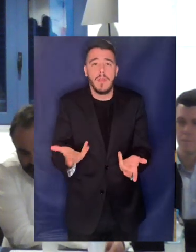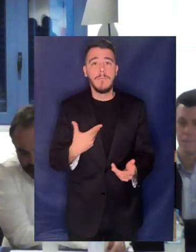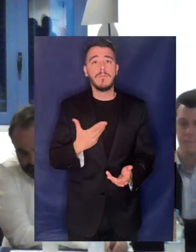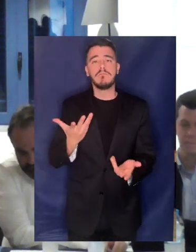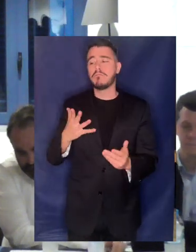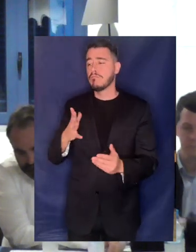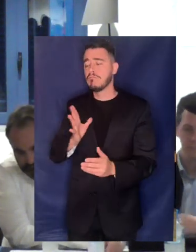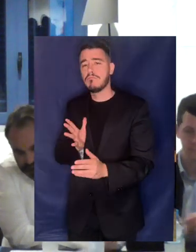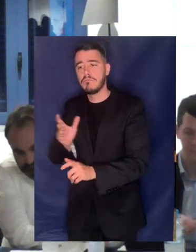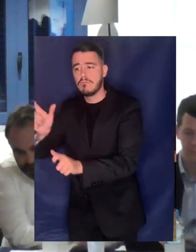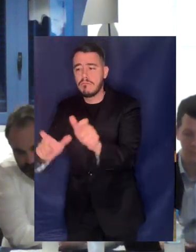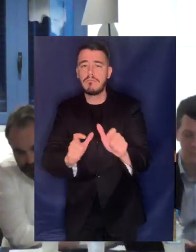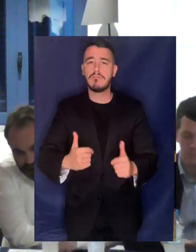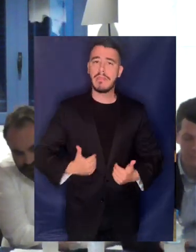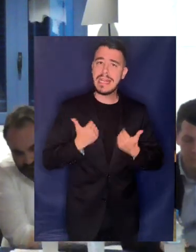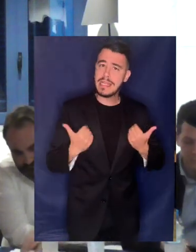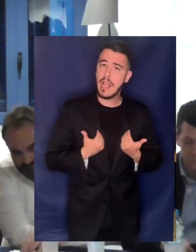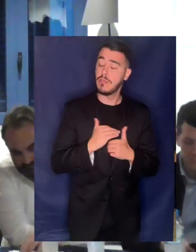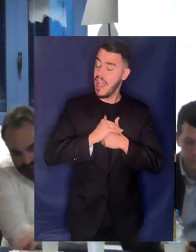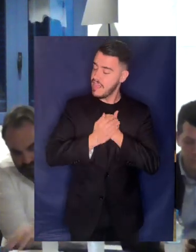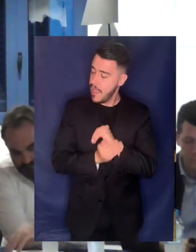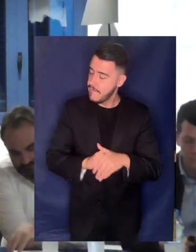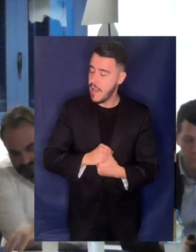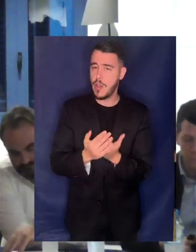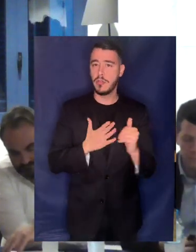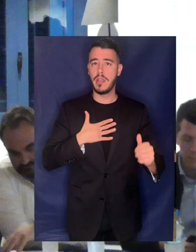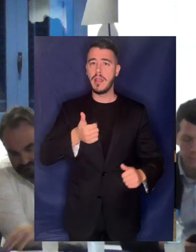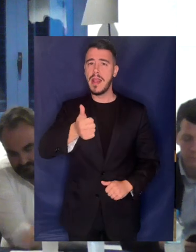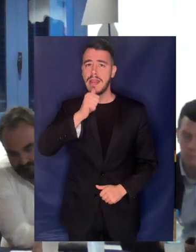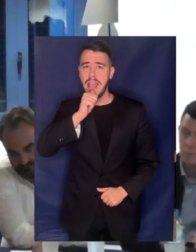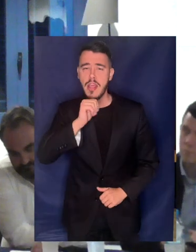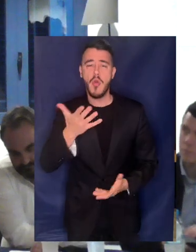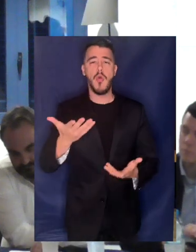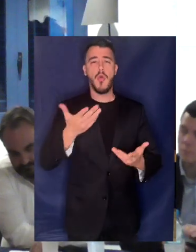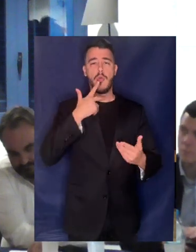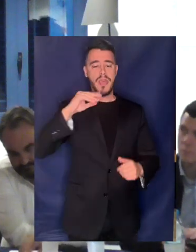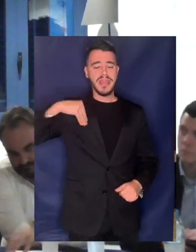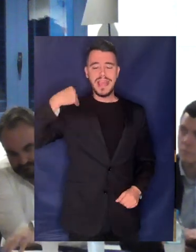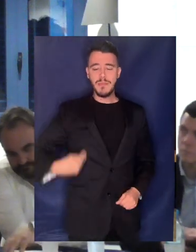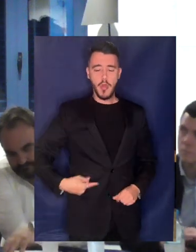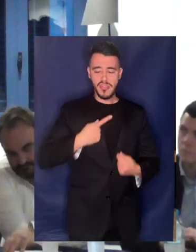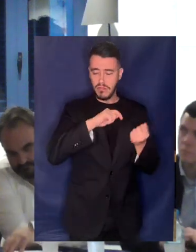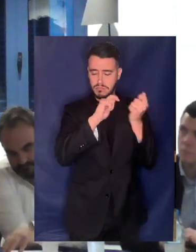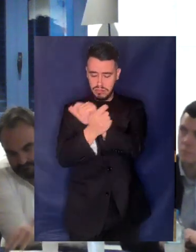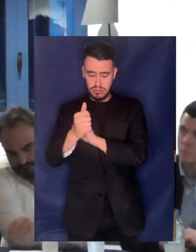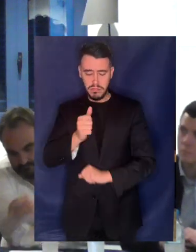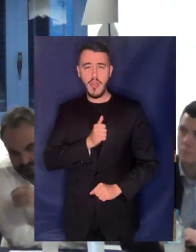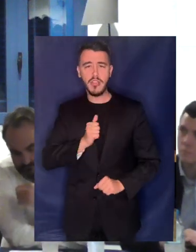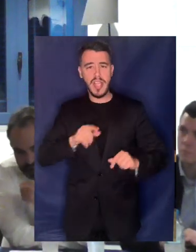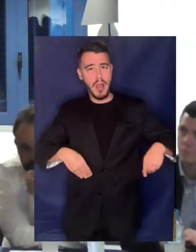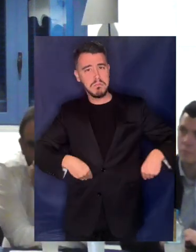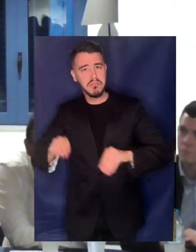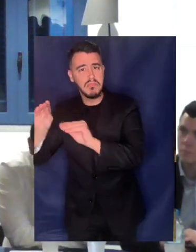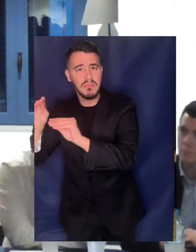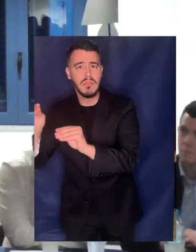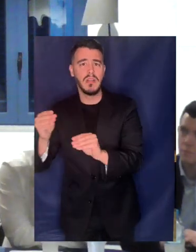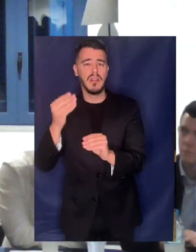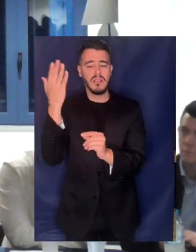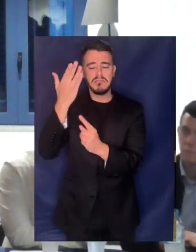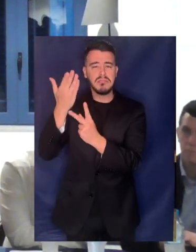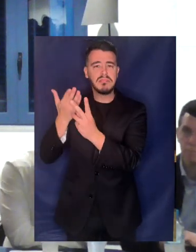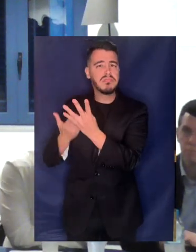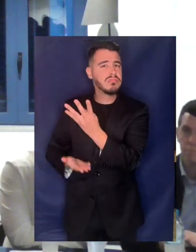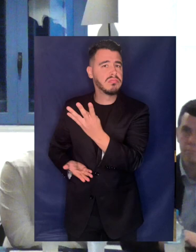η κουβέντα αυτή για τα δημόσια αγαθά, για το νερό, για την ιδιωτικοποίηση σε όλα τα παιδεία βέβαια και ειδικά μέσα σε αυτές τις